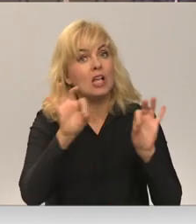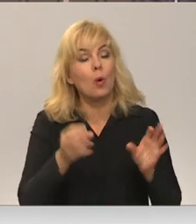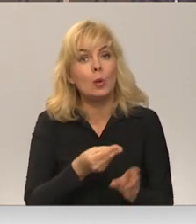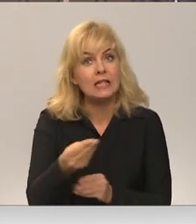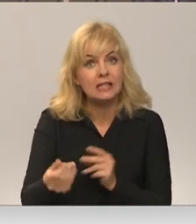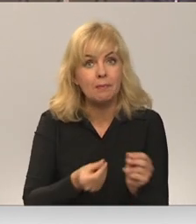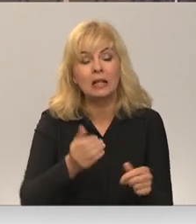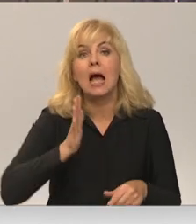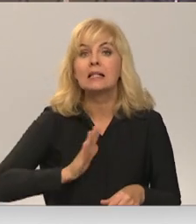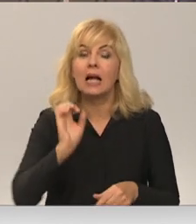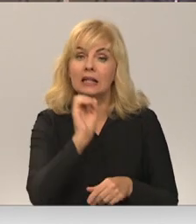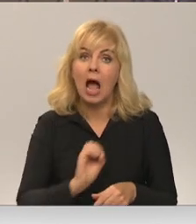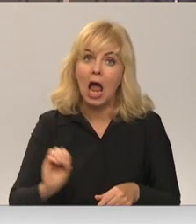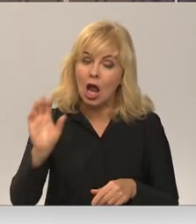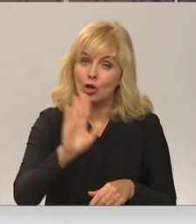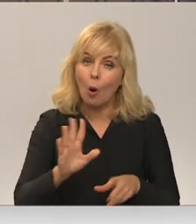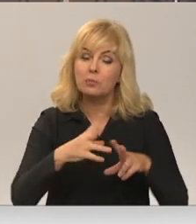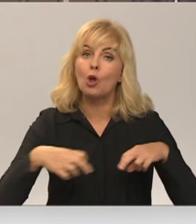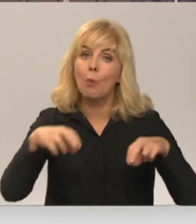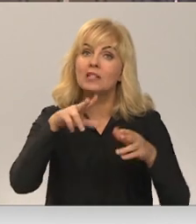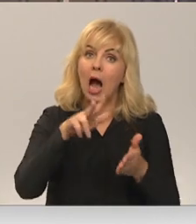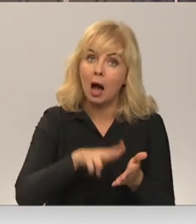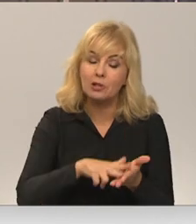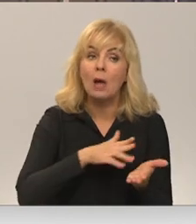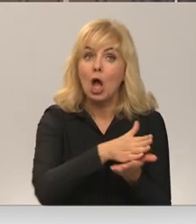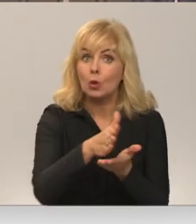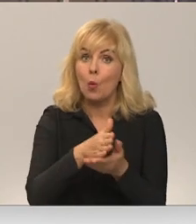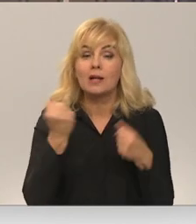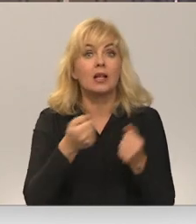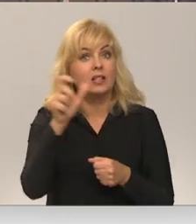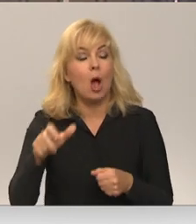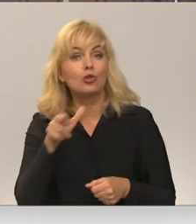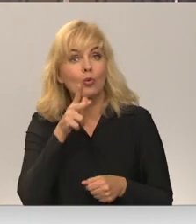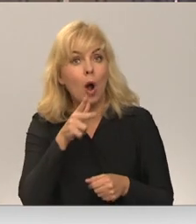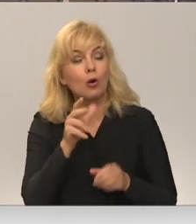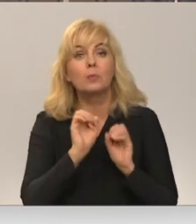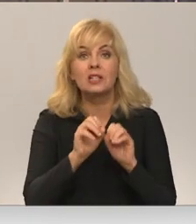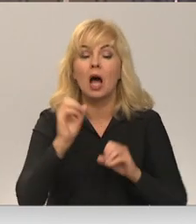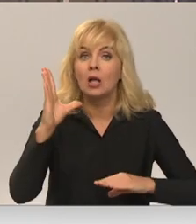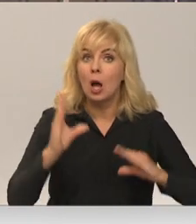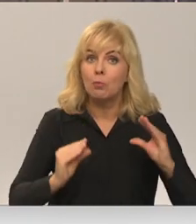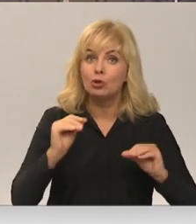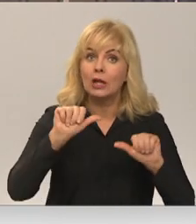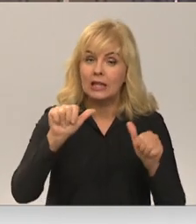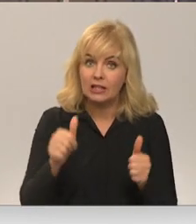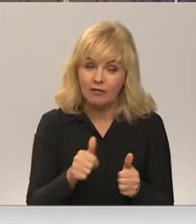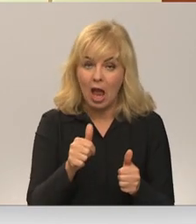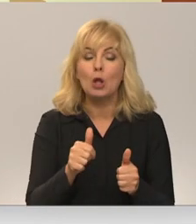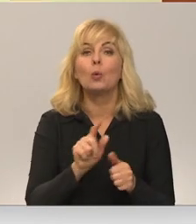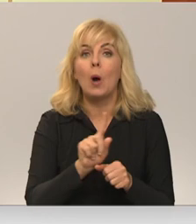bija jāsagaida Eiropas komisijas apstiprinājums. Nozarēs strādājušie Daugavpilī norāda budžetā izveidojies rops.